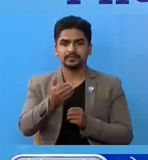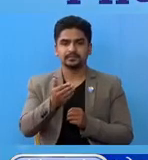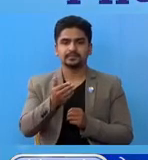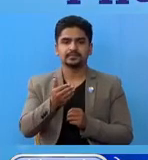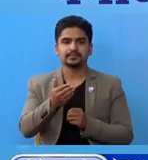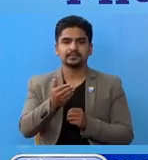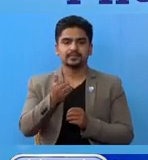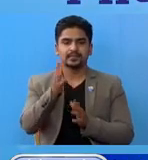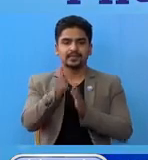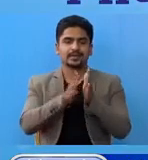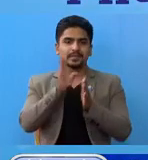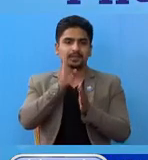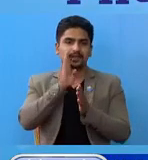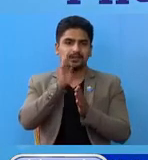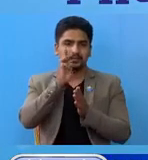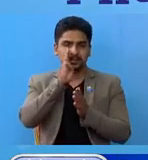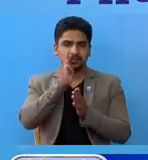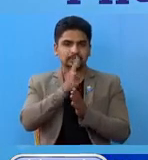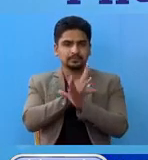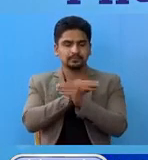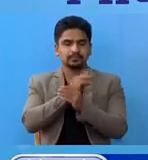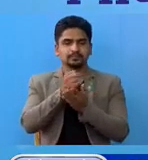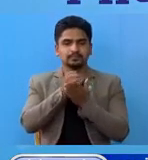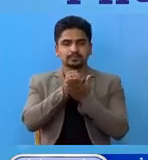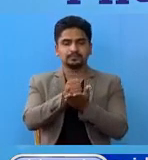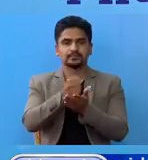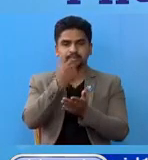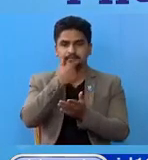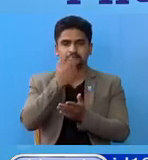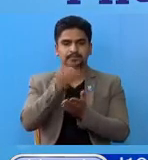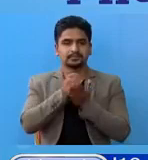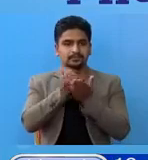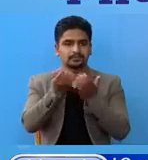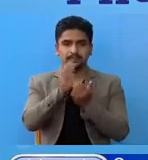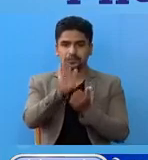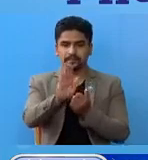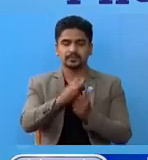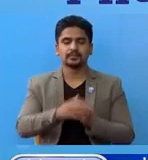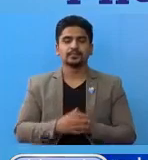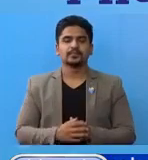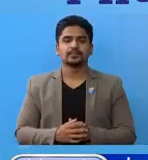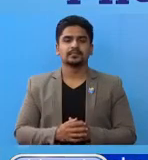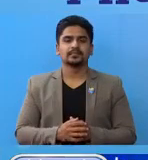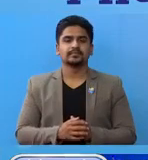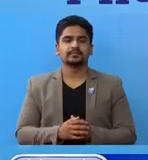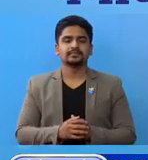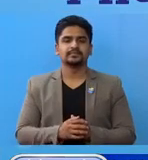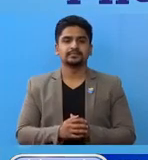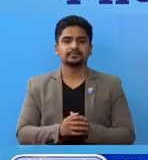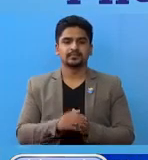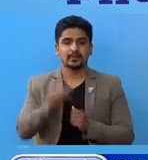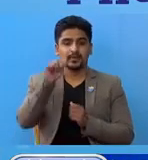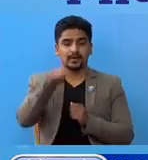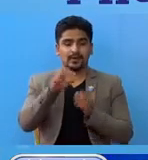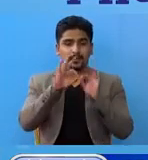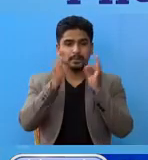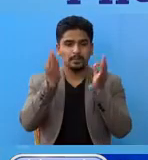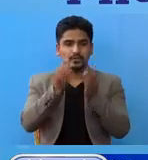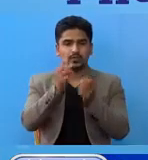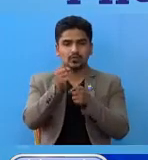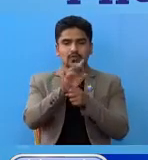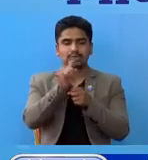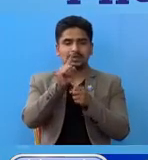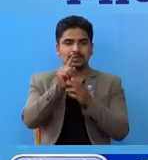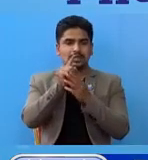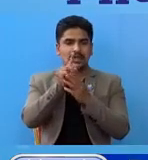संकेतिक वासा मां सागर सुवे दिले साथ दीर अनुवायको छा। हाल विश्वने COVID